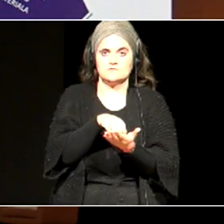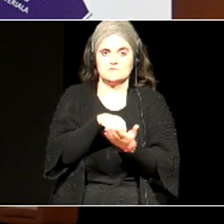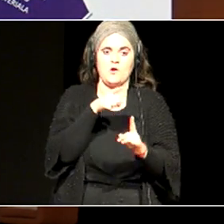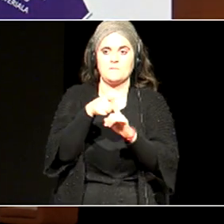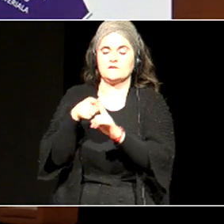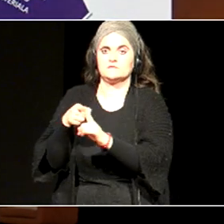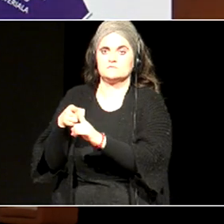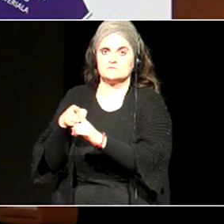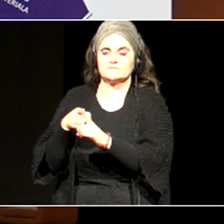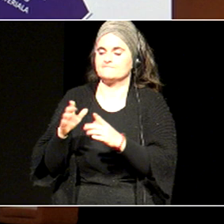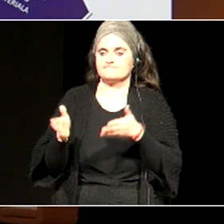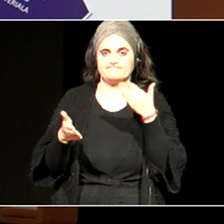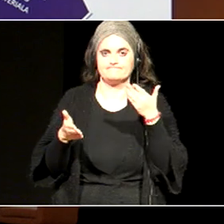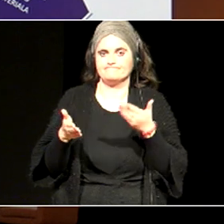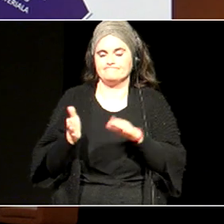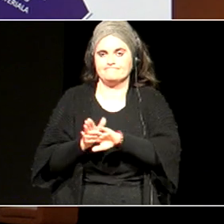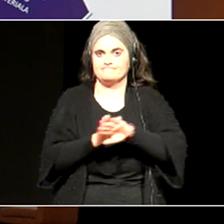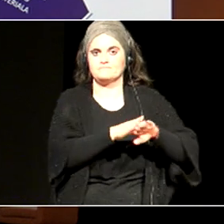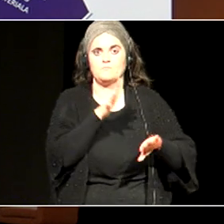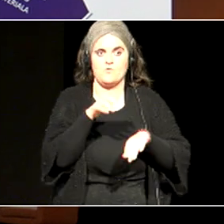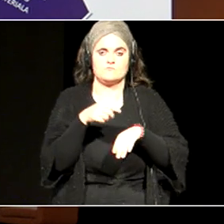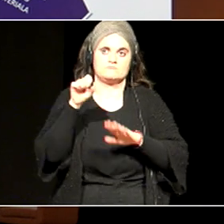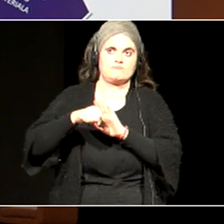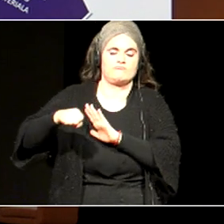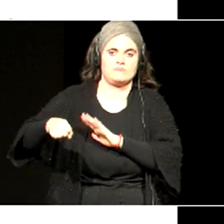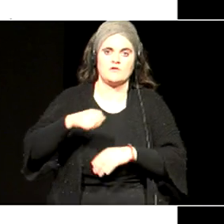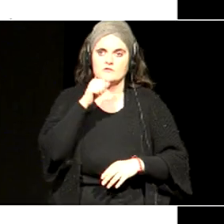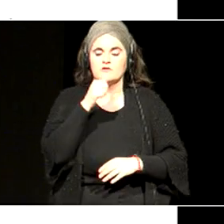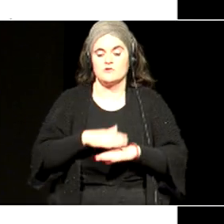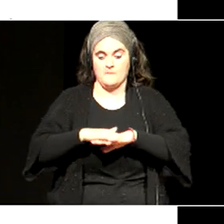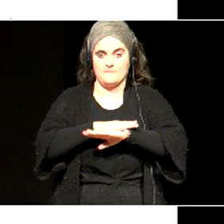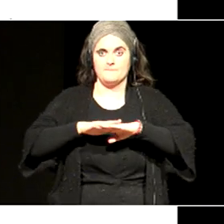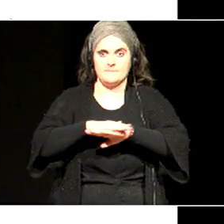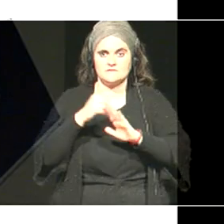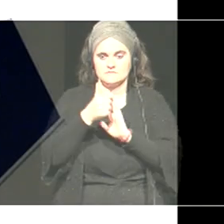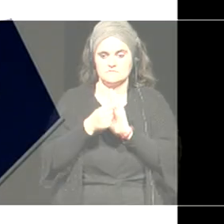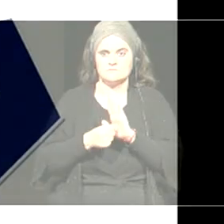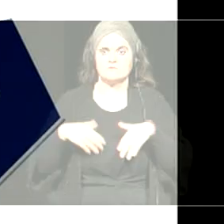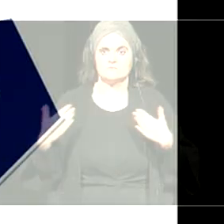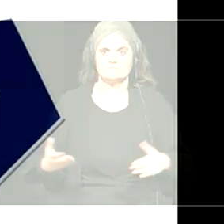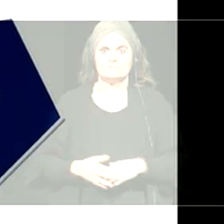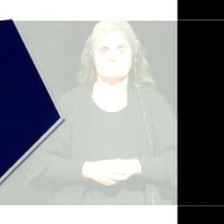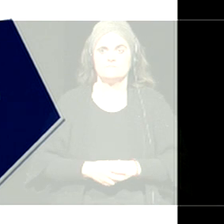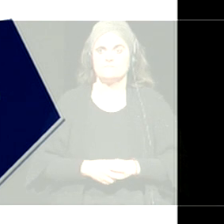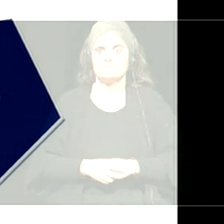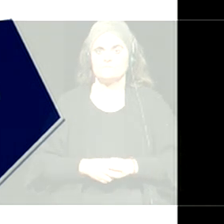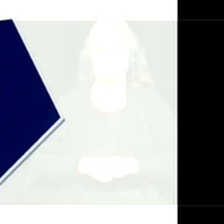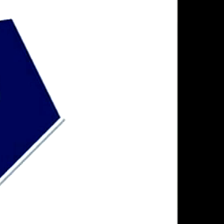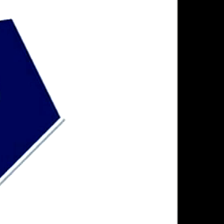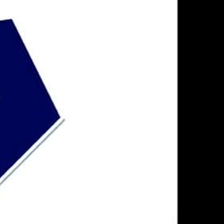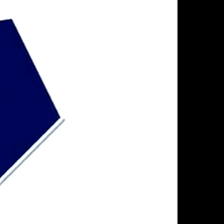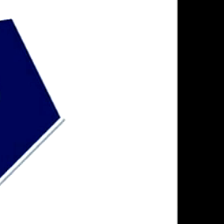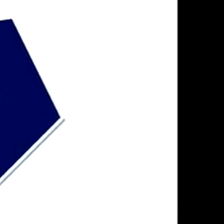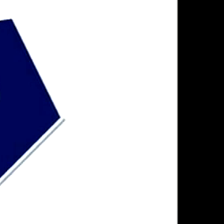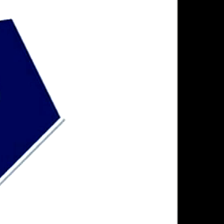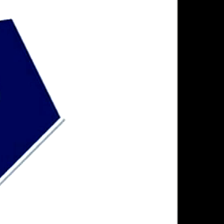eta joango nazu zenean, oinarrizko elementuetara, oinarrizko elementu oietatik, nolabait, zutabeak atera dira,